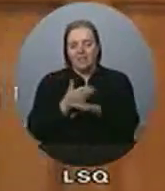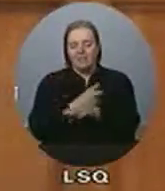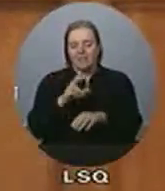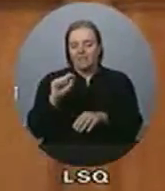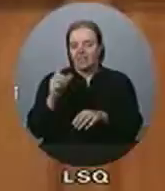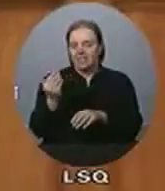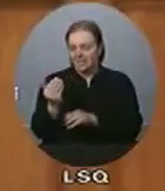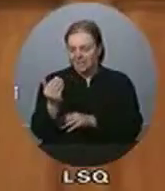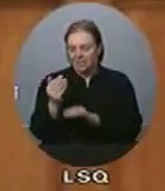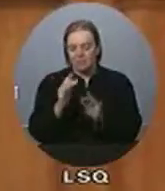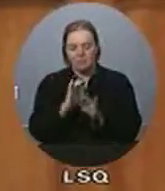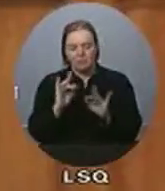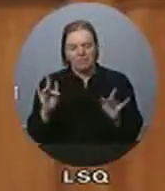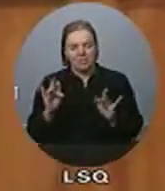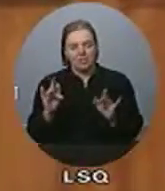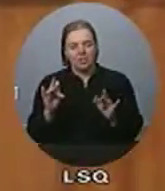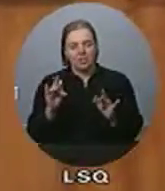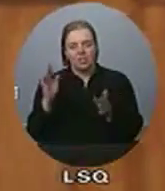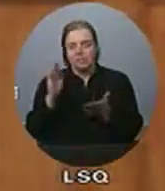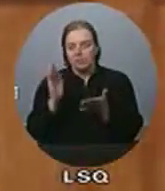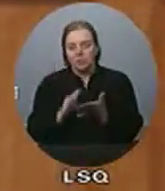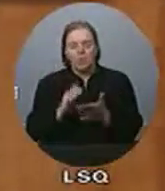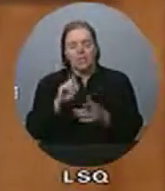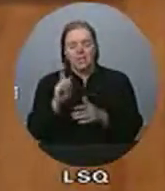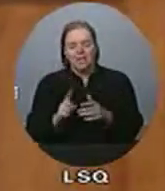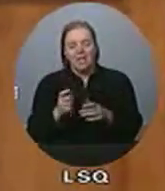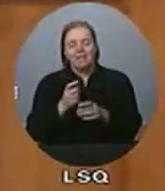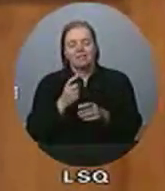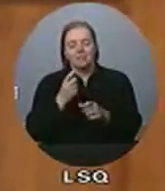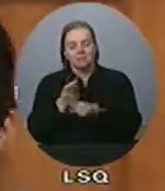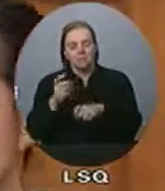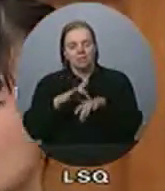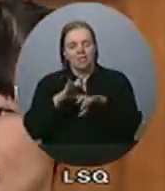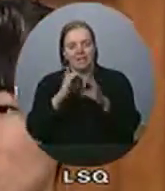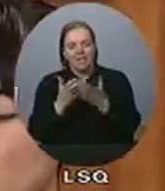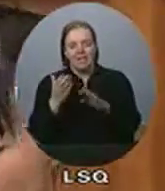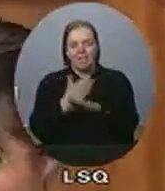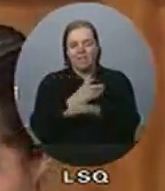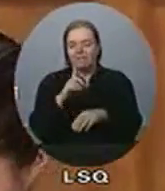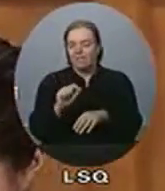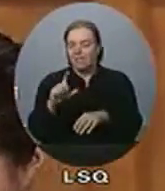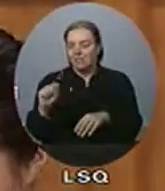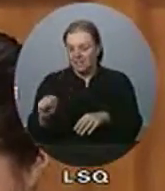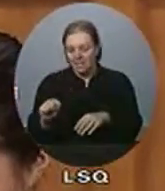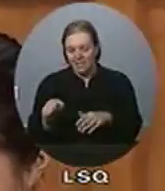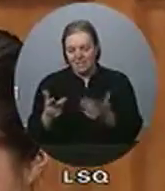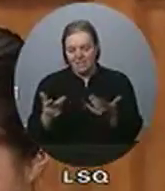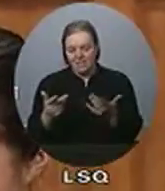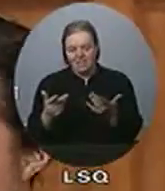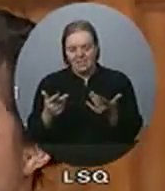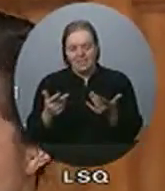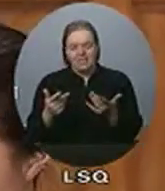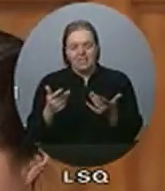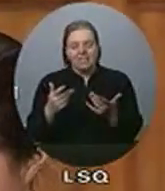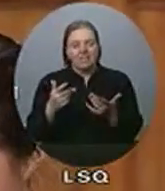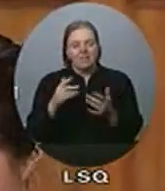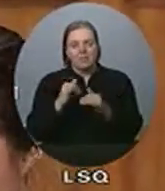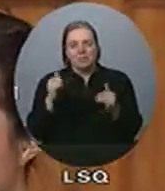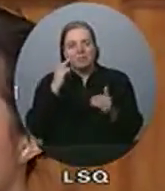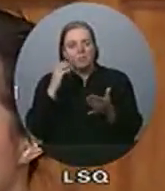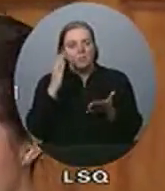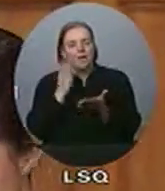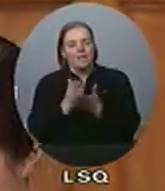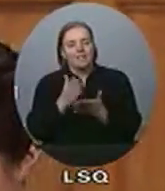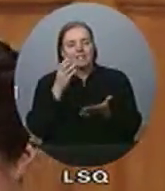personne n'aura à diminuer ses émissions de gaz à effet de serre avant 2020. Ces délais sont beaucoup trop longues pour arrêter le réchauffement de la planète